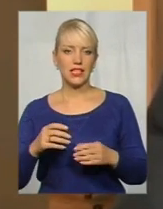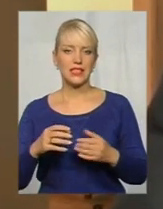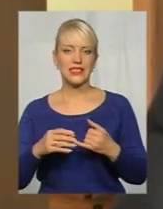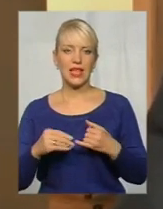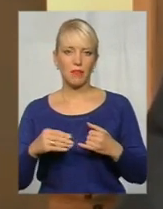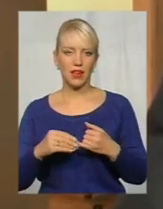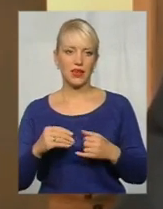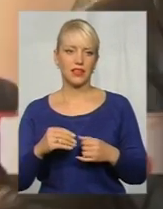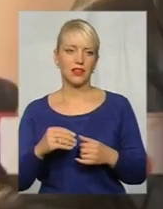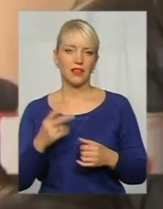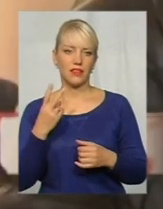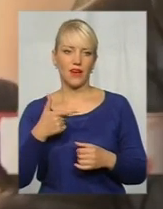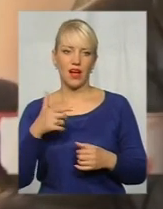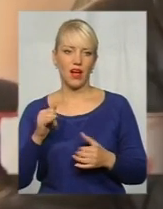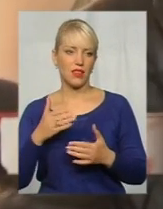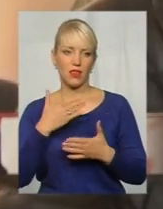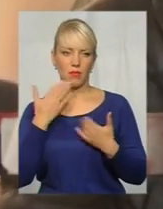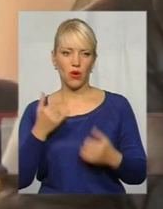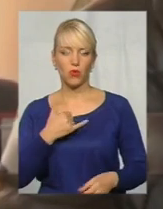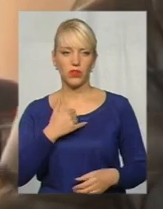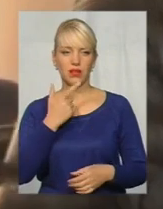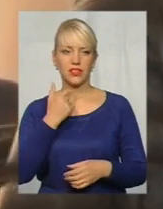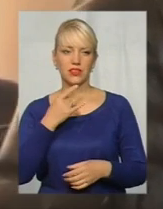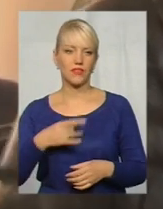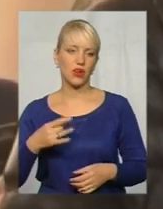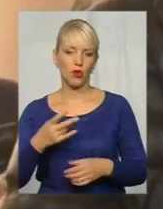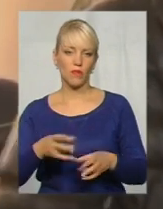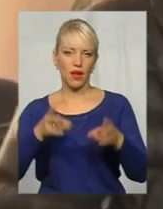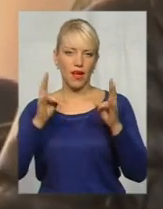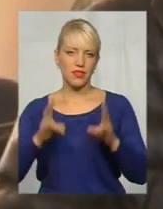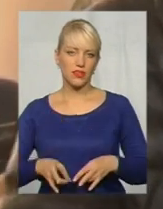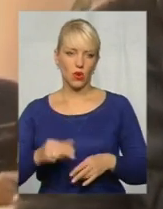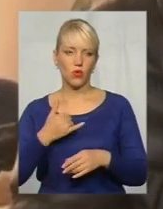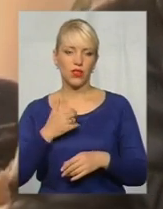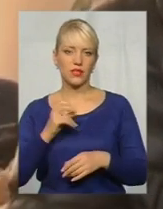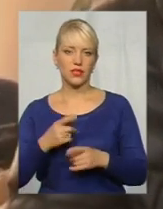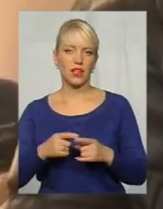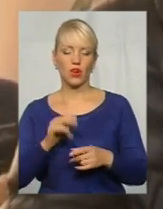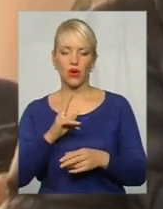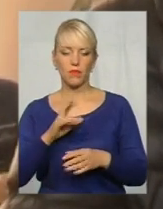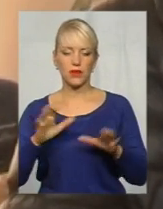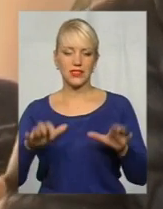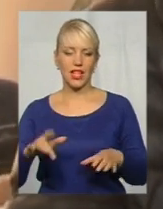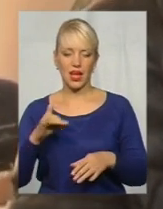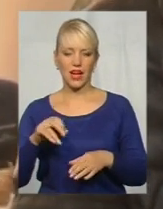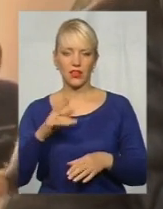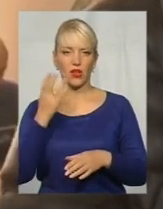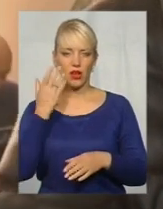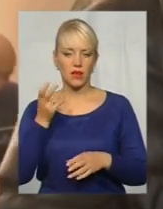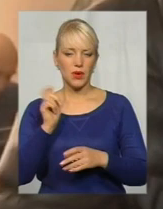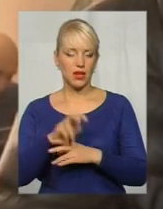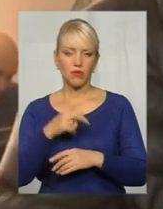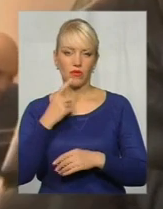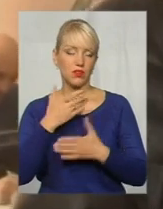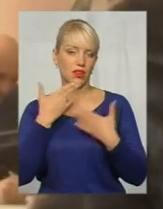в резерві немає. У нас в Красиловському районі катастрофа. У нас, виходить, до якогось сільських рад не приїдемо, вони кажуть, у нас землі